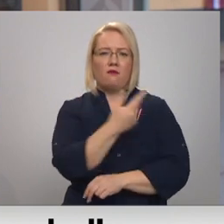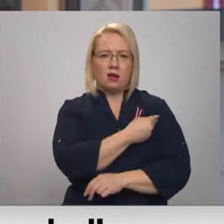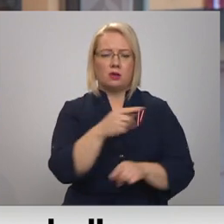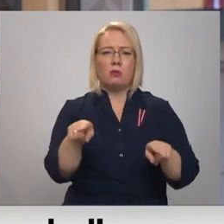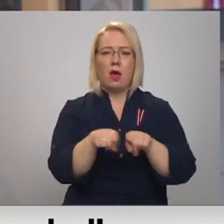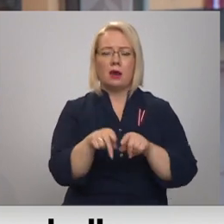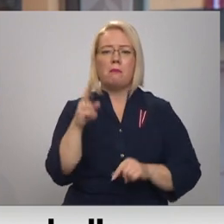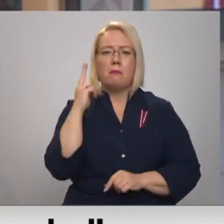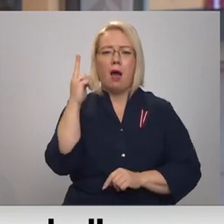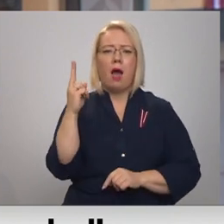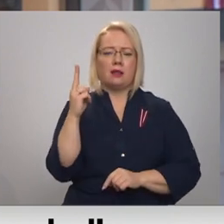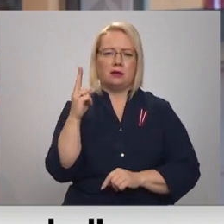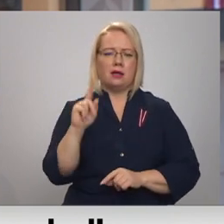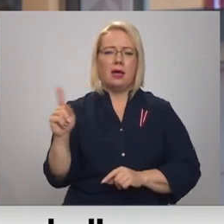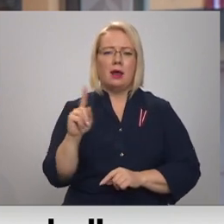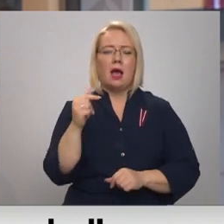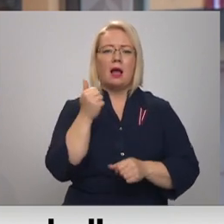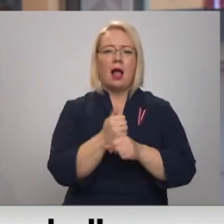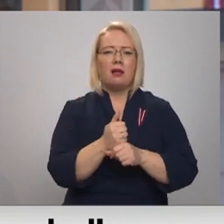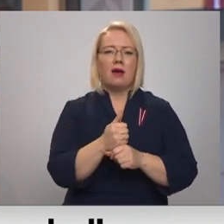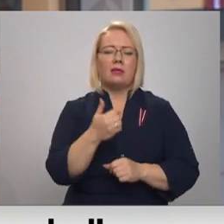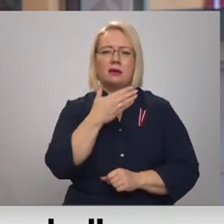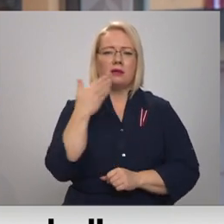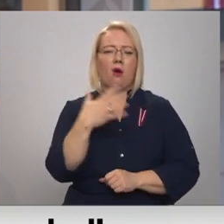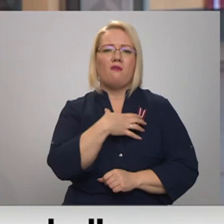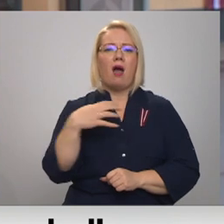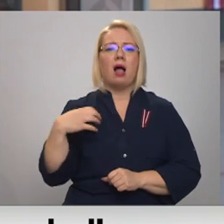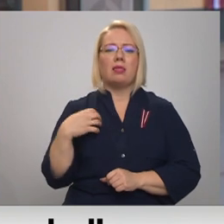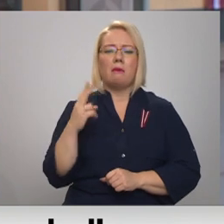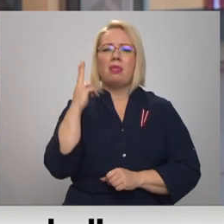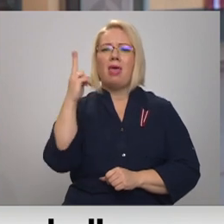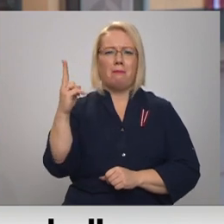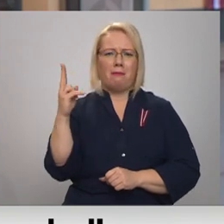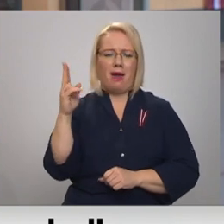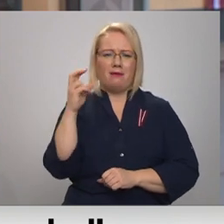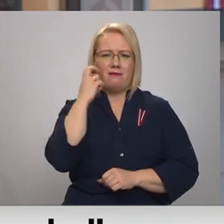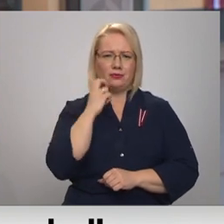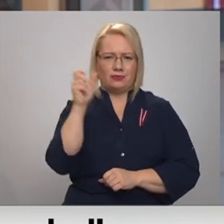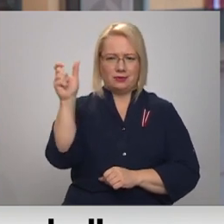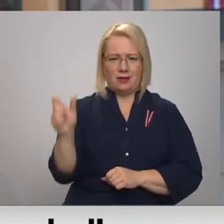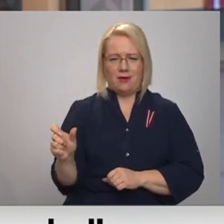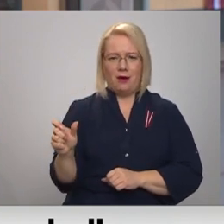pārliecināšana. Galvenais jau ne jau valdība pārliecinās vecos